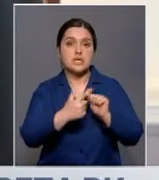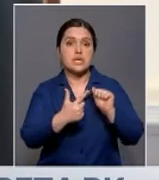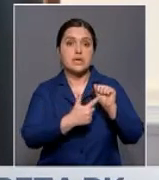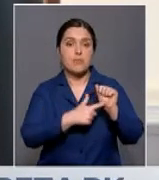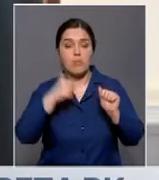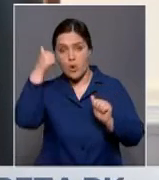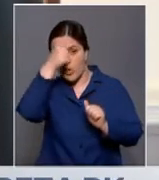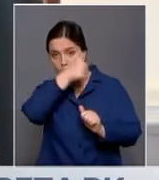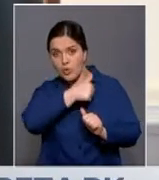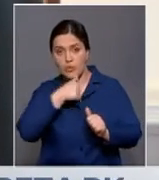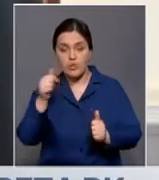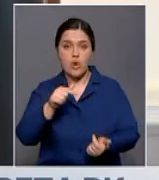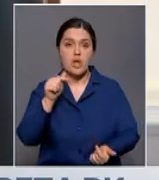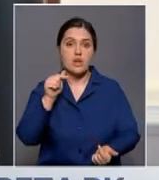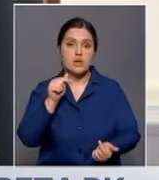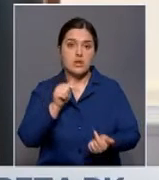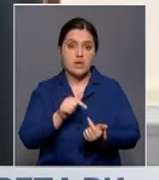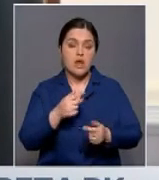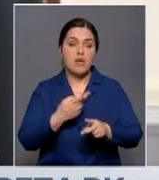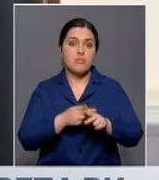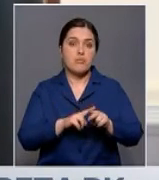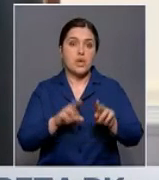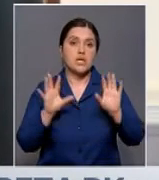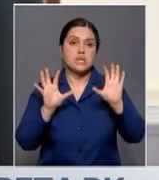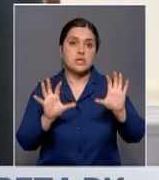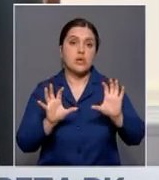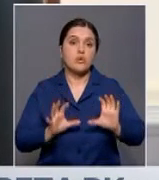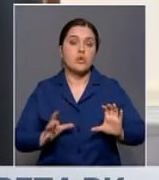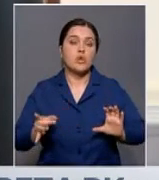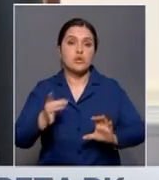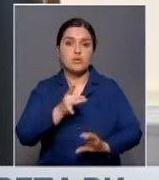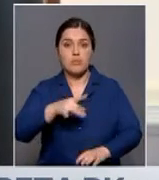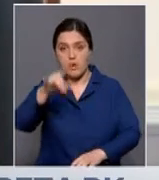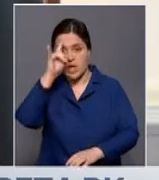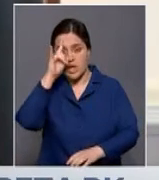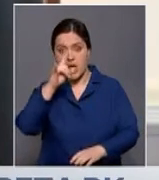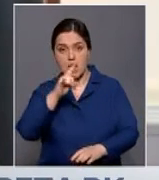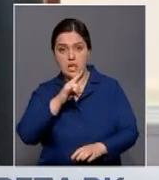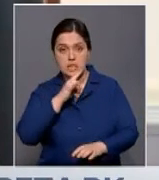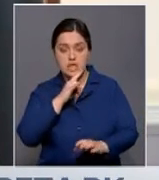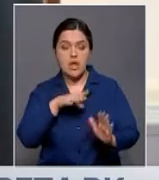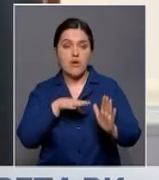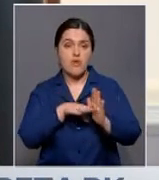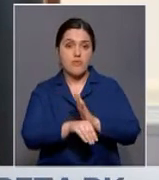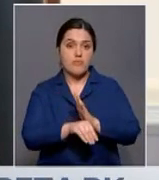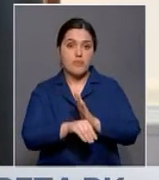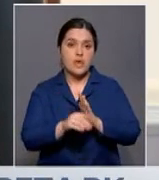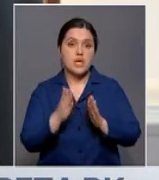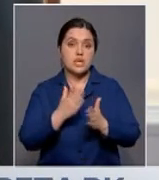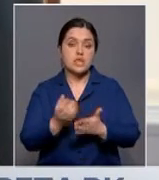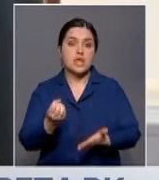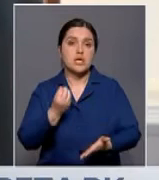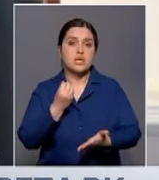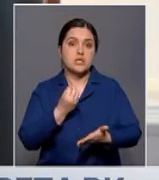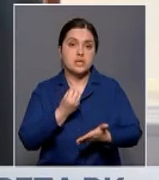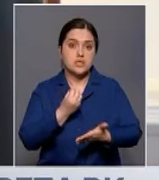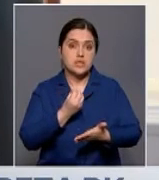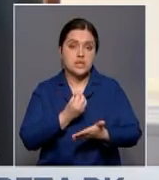в соответствующем Конституции Республики Казахстан, в том числе конституционным ценностям,